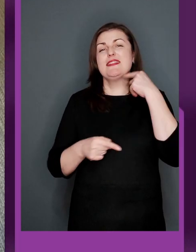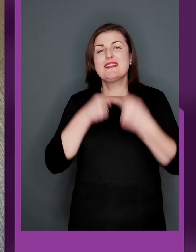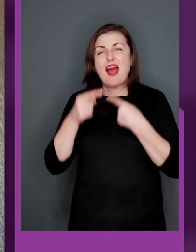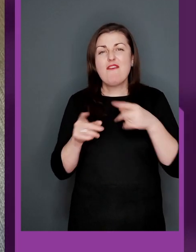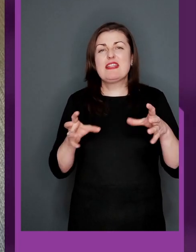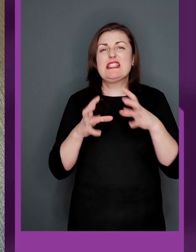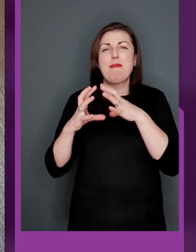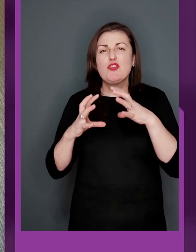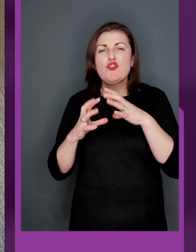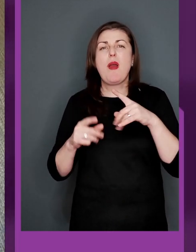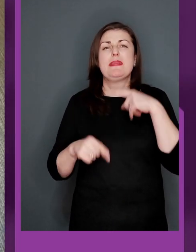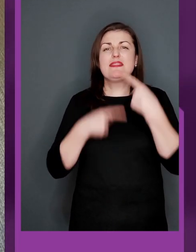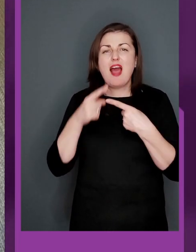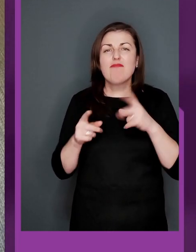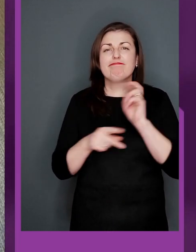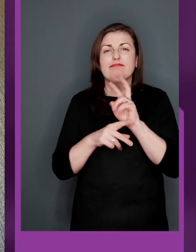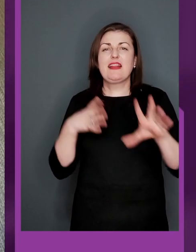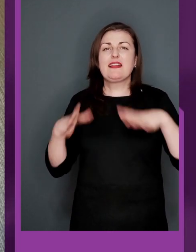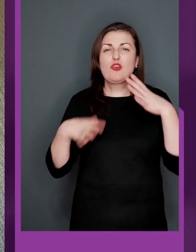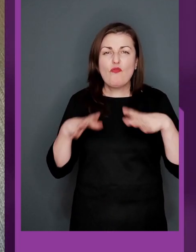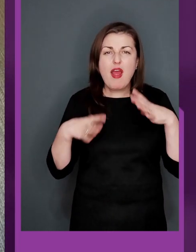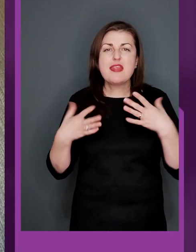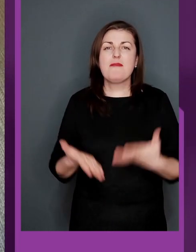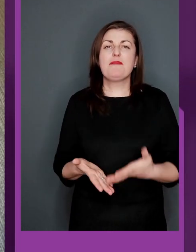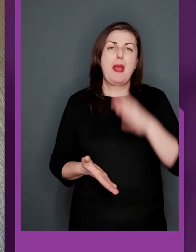завжди з м'ячем, завжди на тренуваннях.